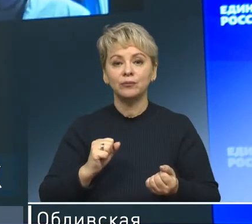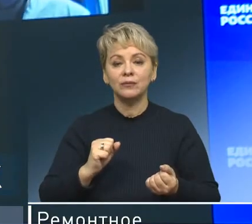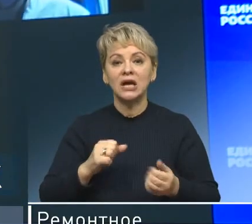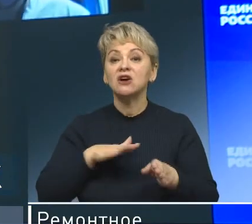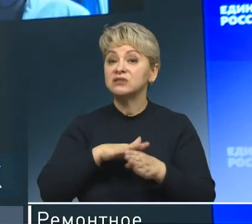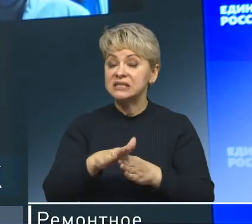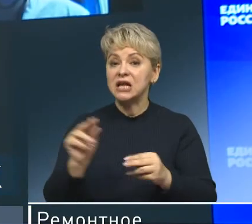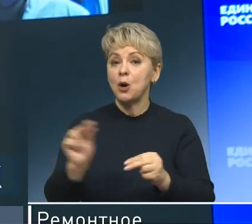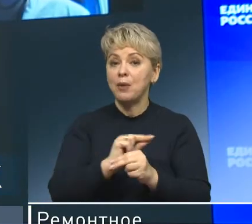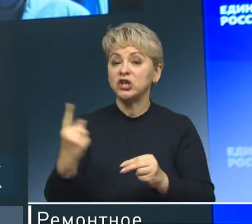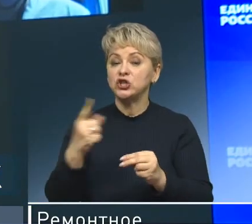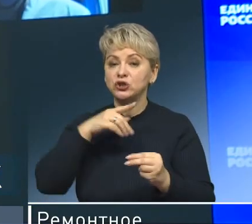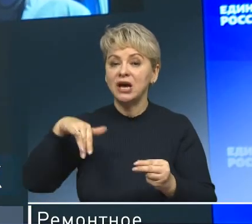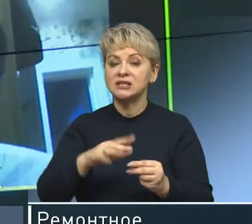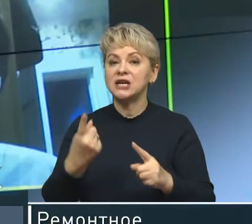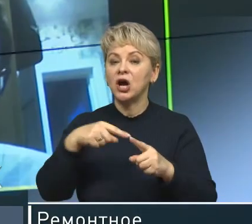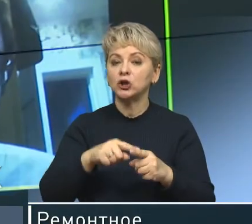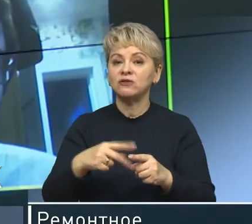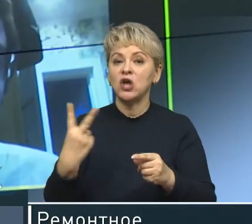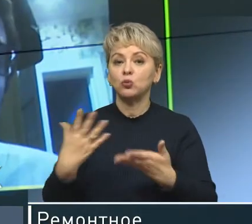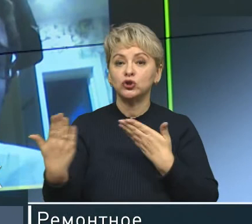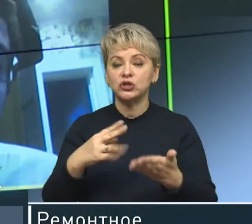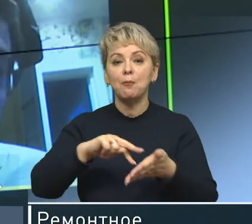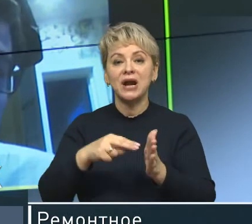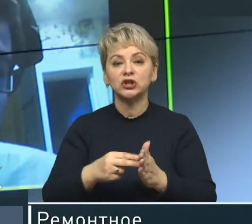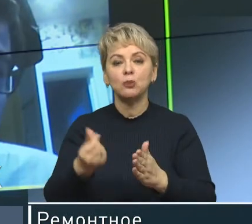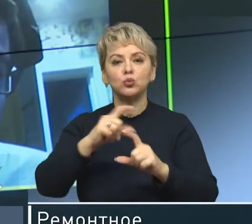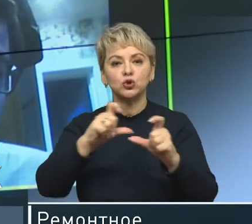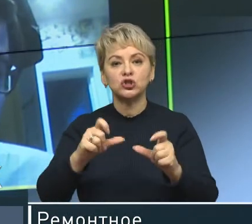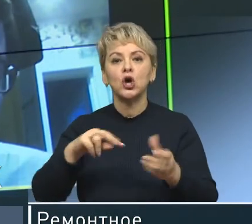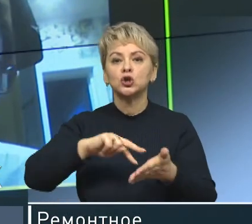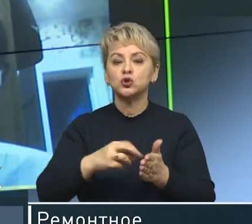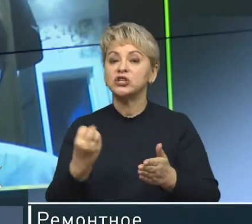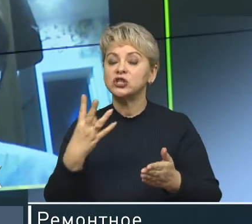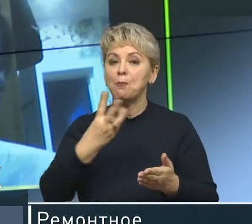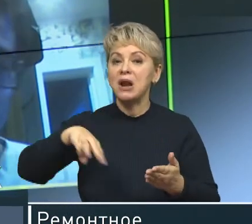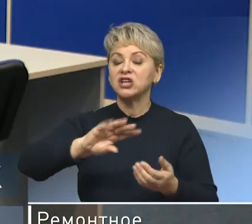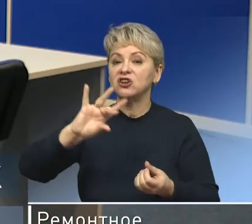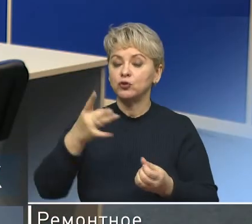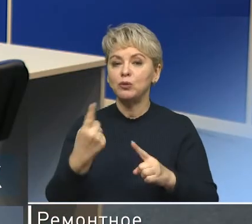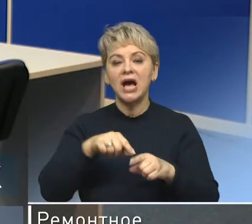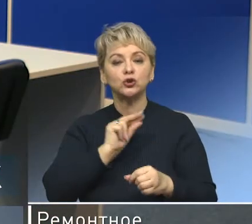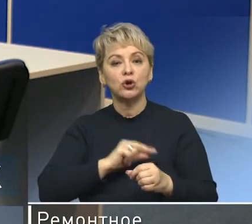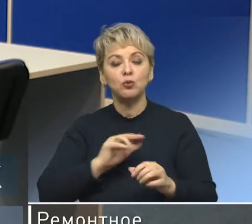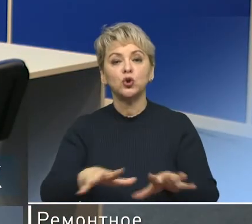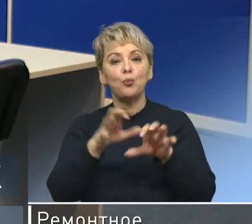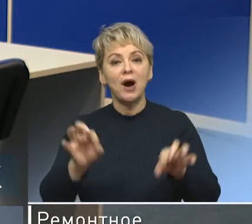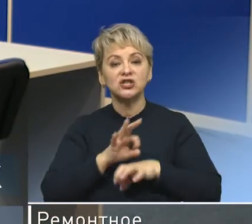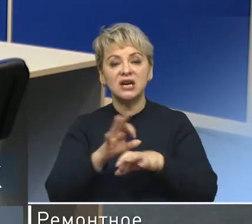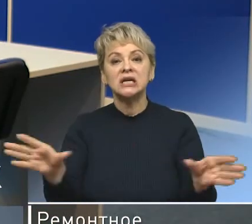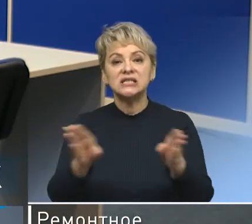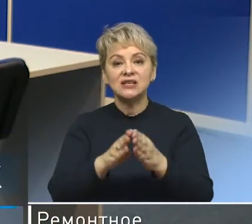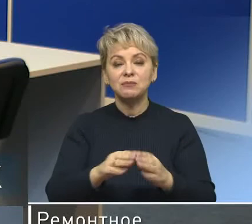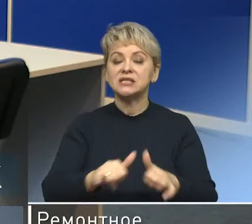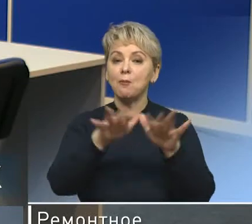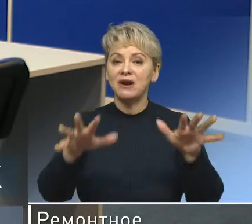В целом поправки «Единой России» ко второму чтению проекта бюджета стоят 14 миллиардов рублей. Эту работу партия вела совместно